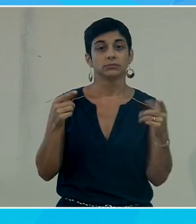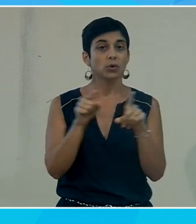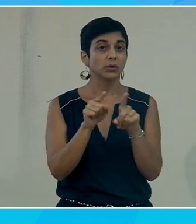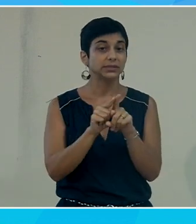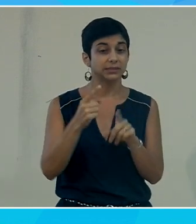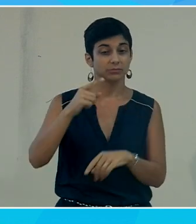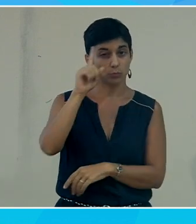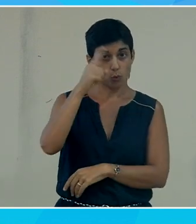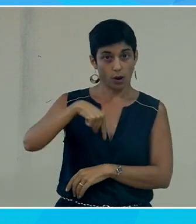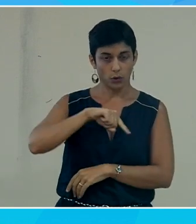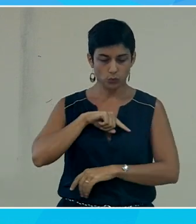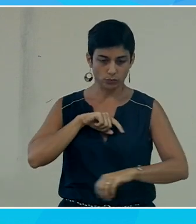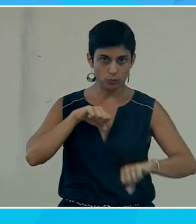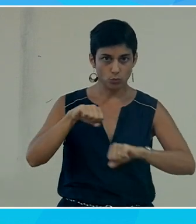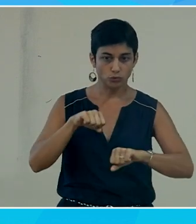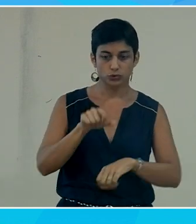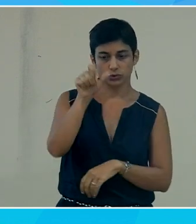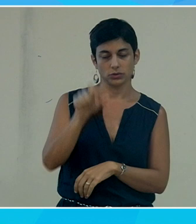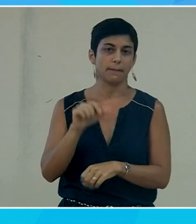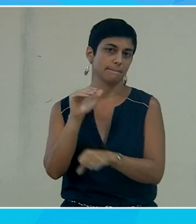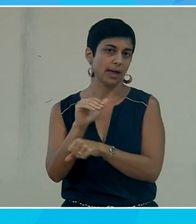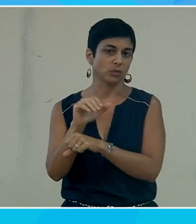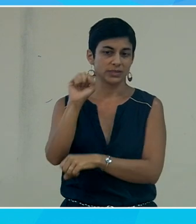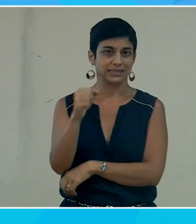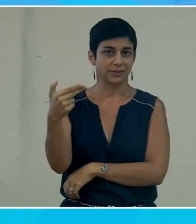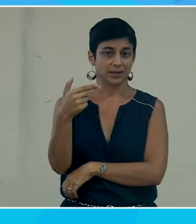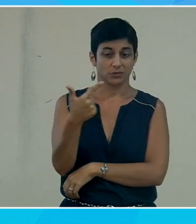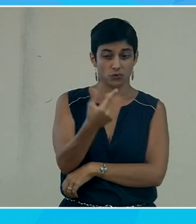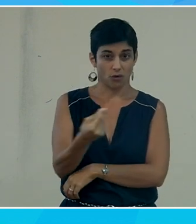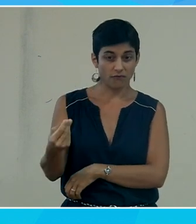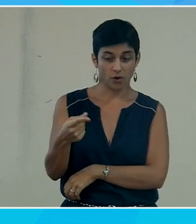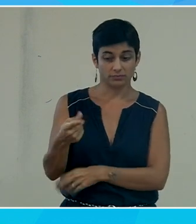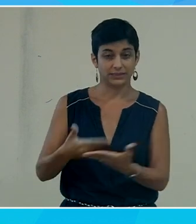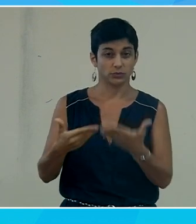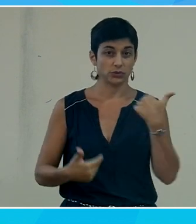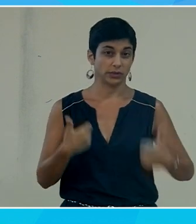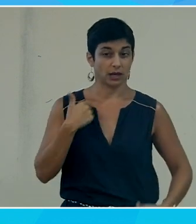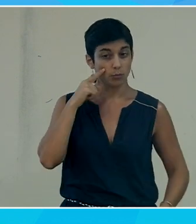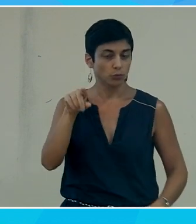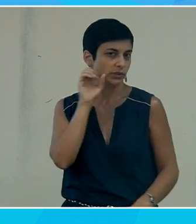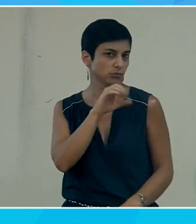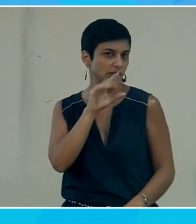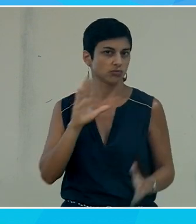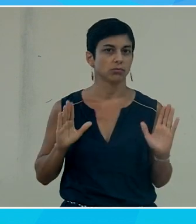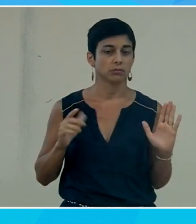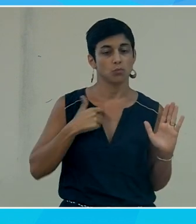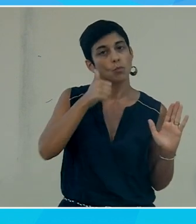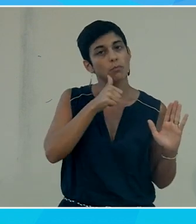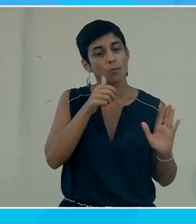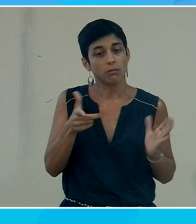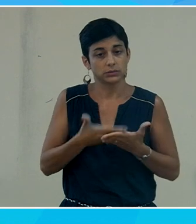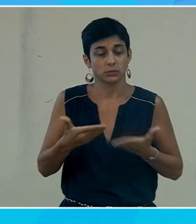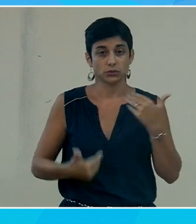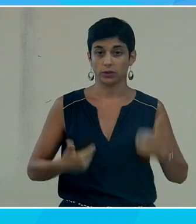on a bougé c'est que notre patron Satya Nadella il a deux enfants en situation de handicap pour lui c'est sa vie quotidienne moi j'ai une mère en situation de